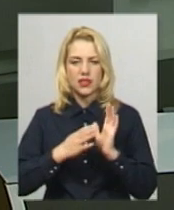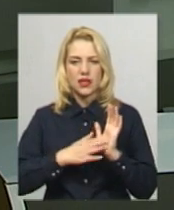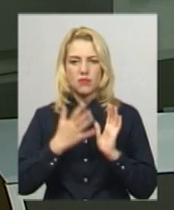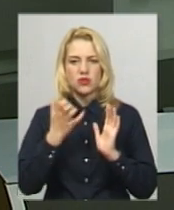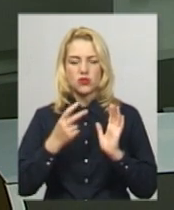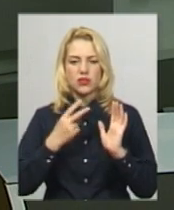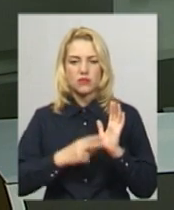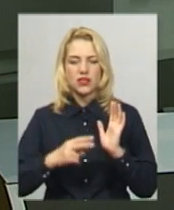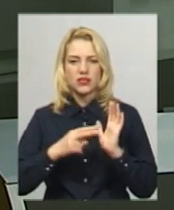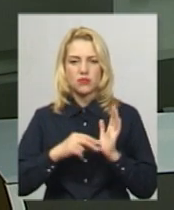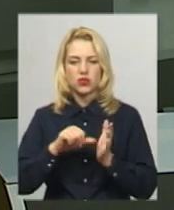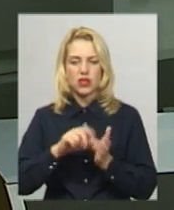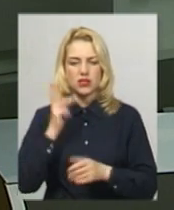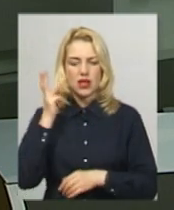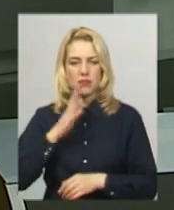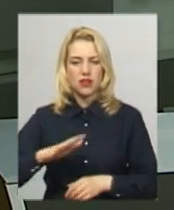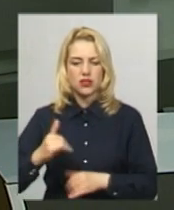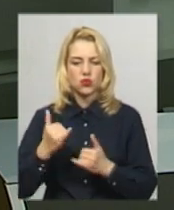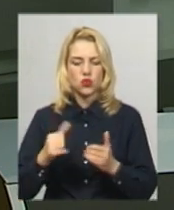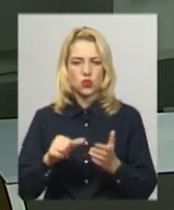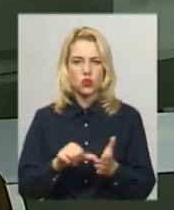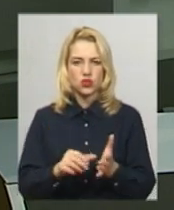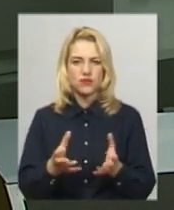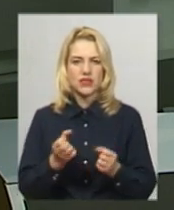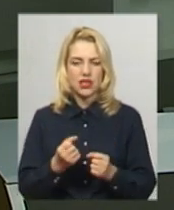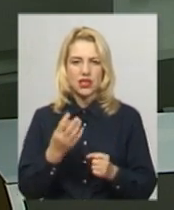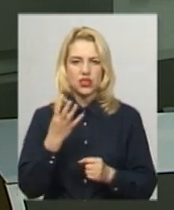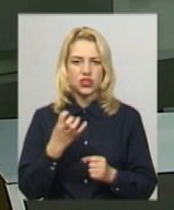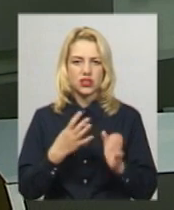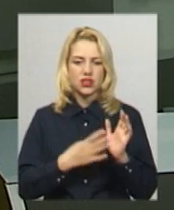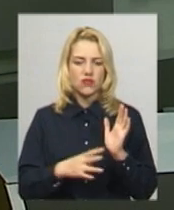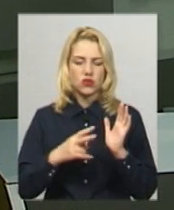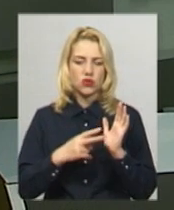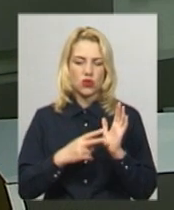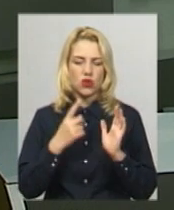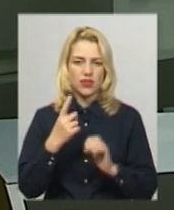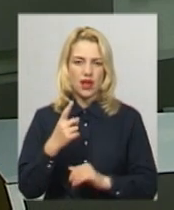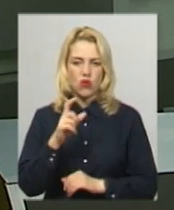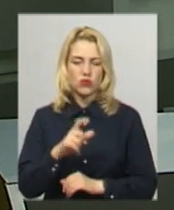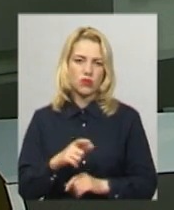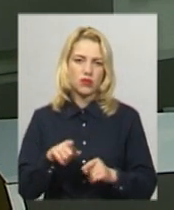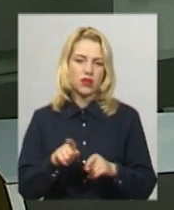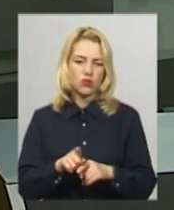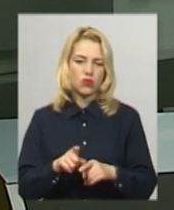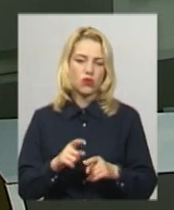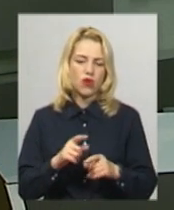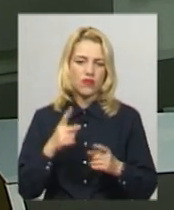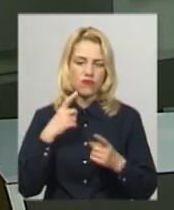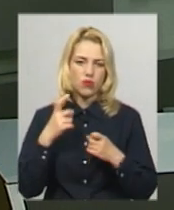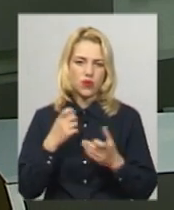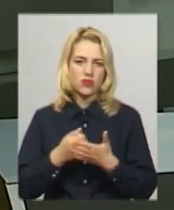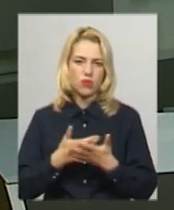учасників з Хмельниччини. Сьогодні участь у ЗНО взяла 491 особа. Таку оперативну інформацію